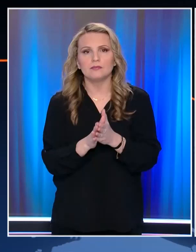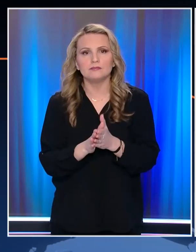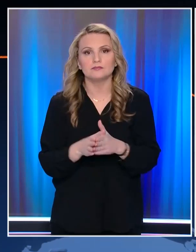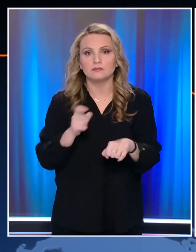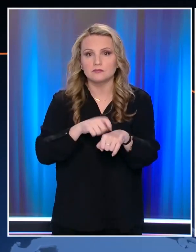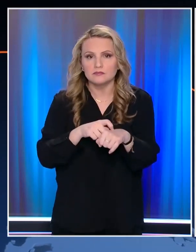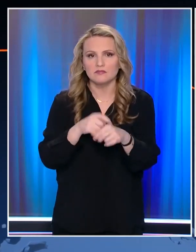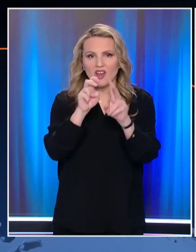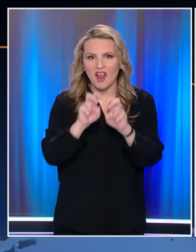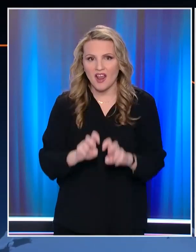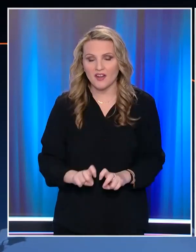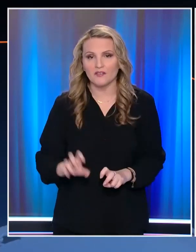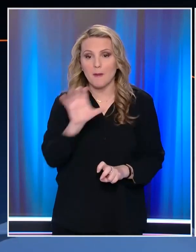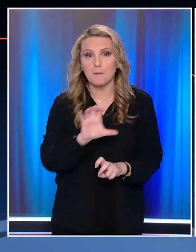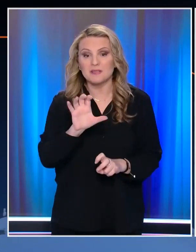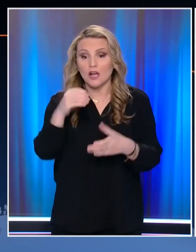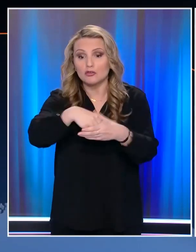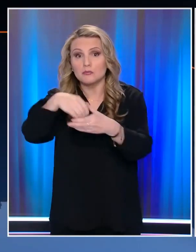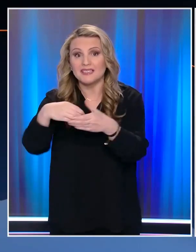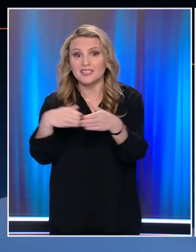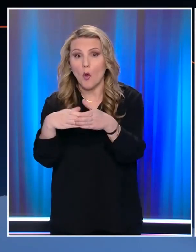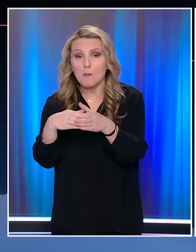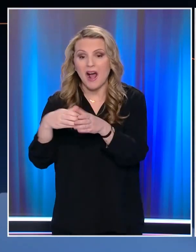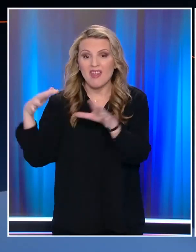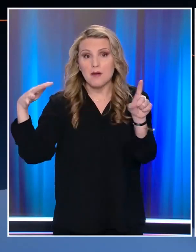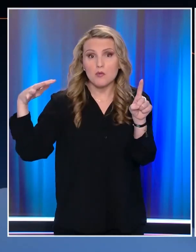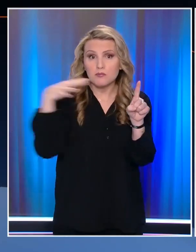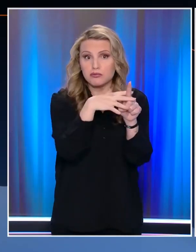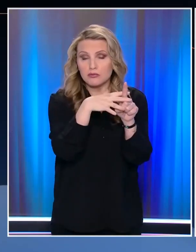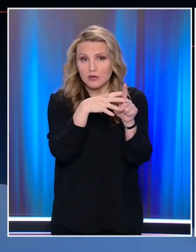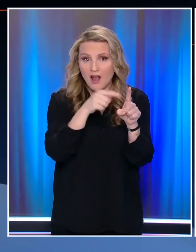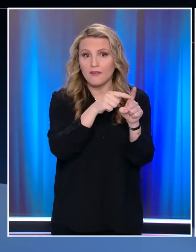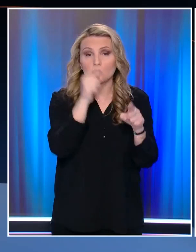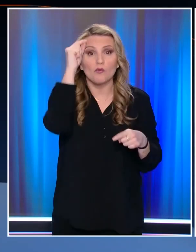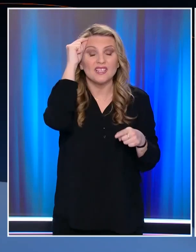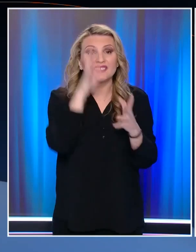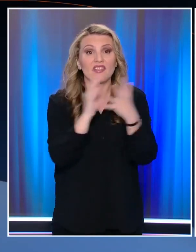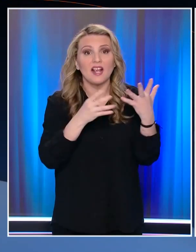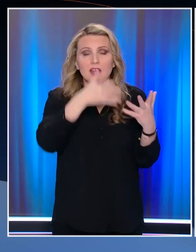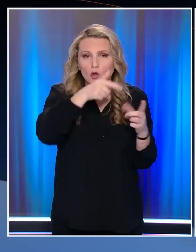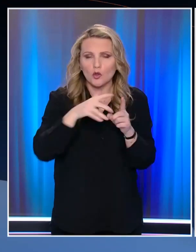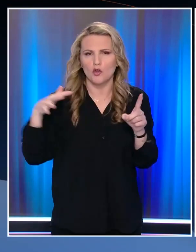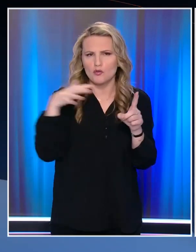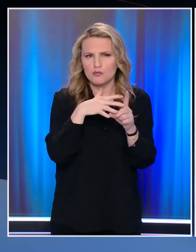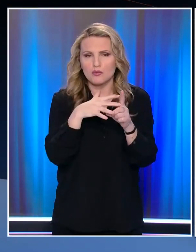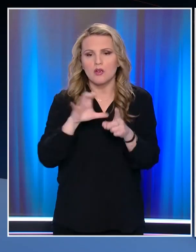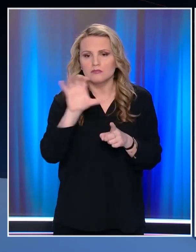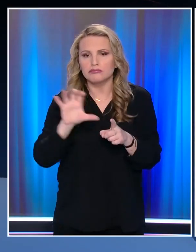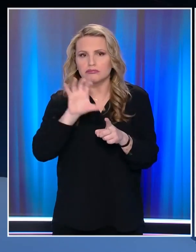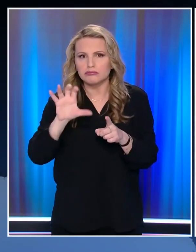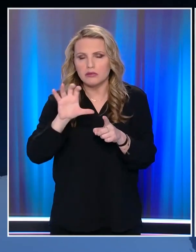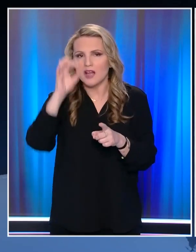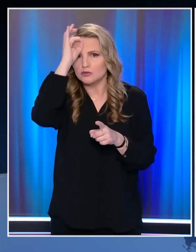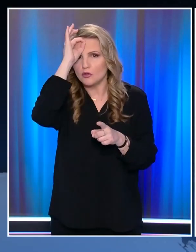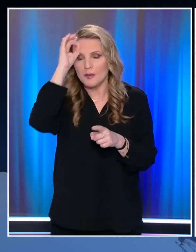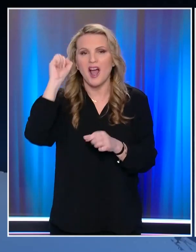εξέλιξη είναι οι έρευνες για τον εντοπισμό των εμπλεκόμενων Στη γερή δολοφονία του 19χρονου φοιτητή Οι αξιωματικοί της δίωξης εγκλημάτων κατά ζωή